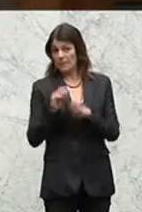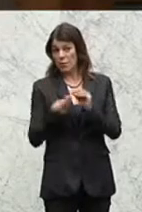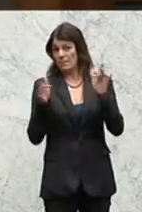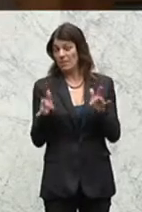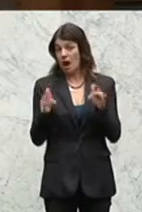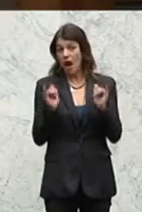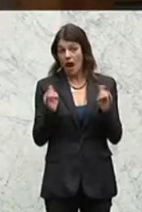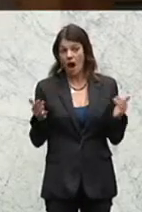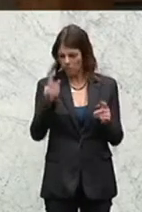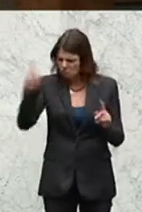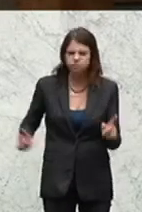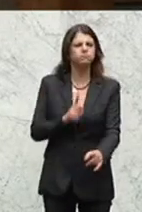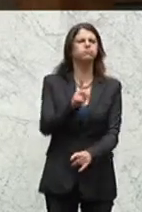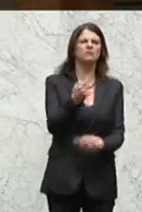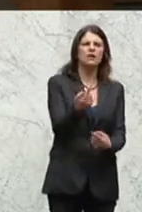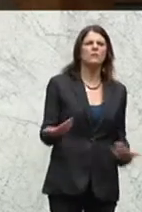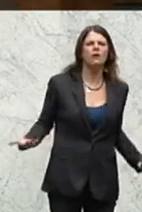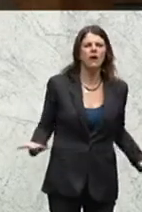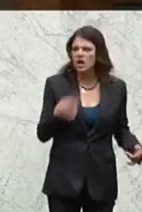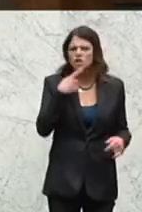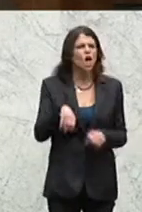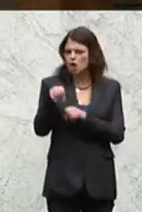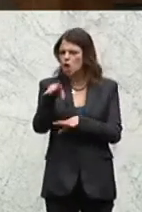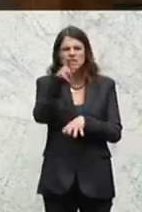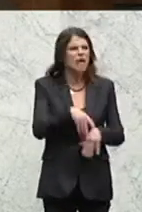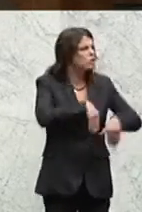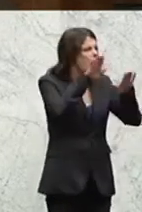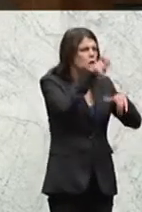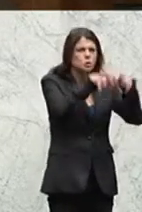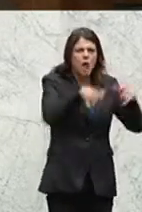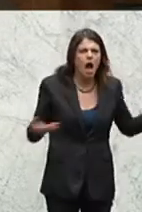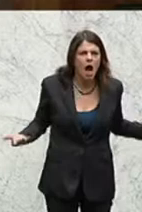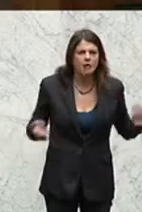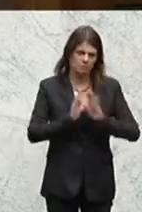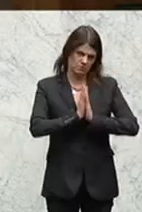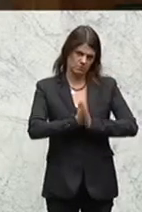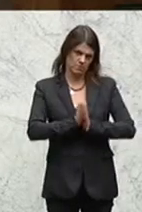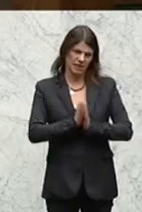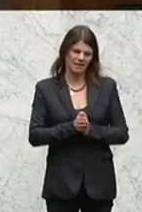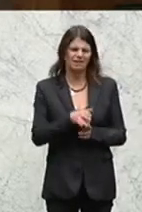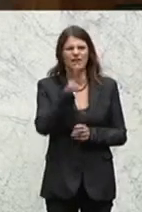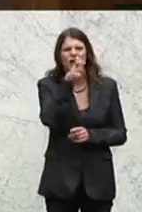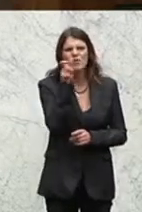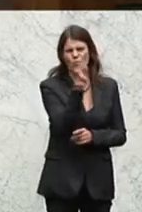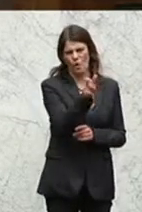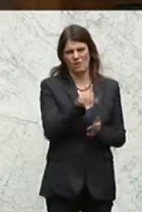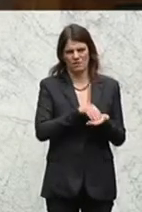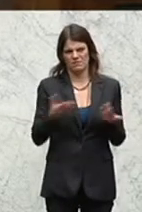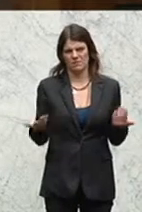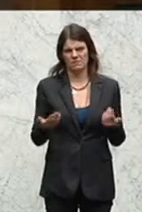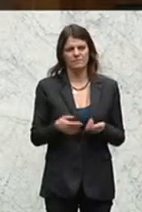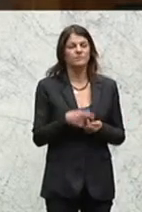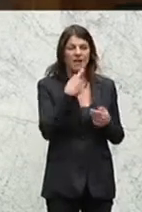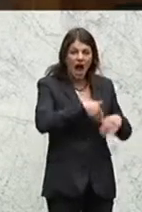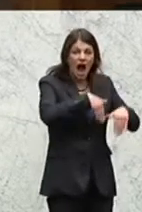wenn Sie schon hierher kommen und sich hierherstellen und sagen, von 19.000 Asylanten, nehmen wir bitte die richtigen Begriffe. Es sind